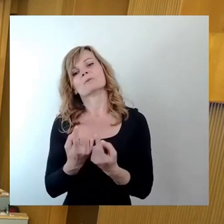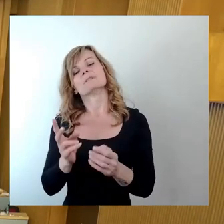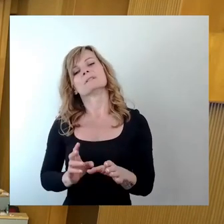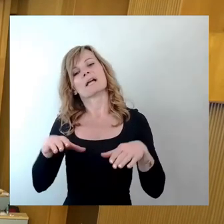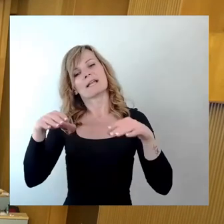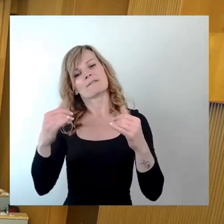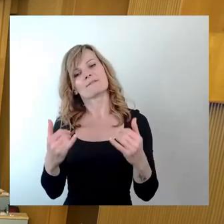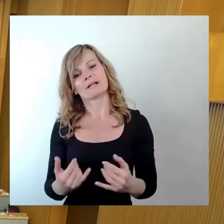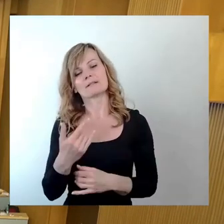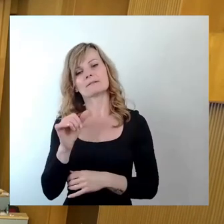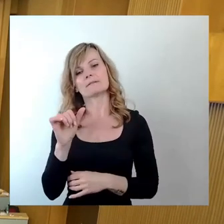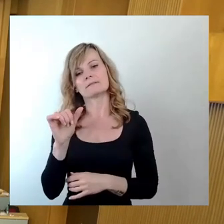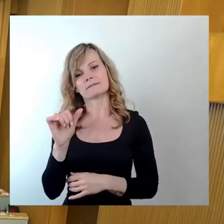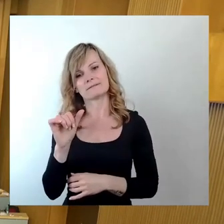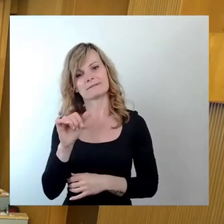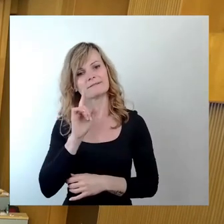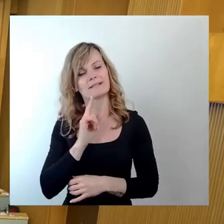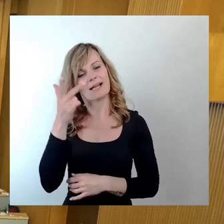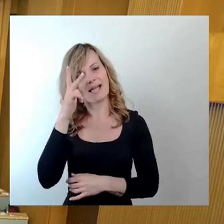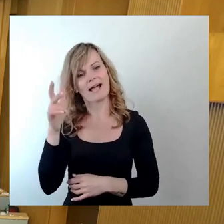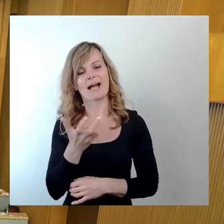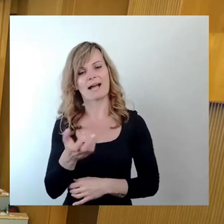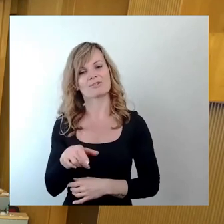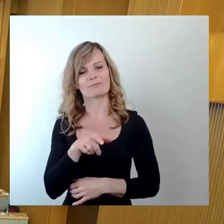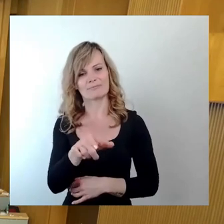Max Aschenbach, dann Frau Mühle, dann Herr Genschmer.